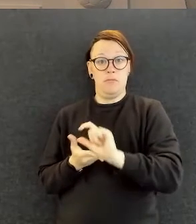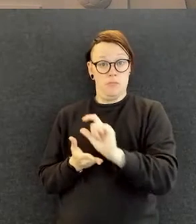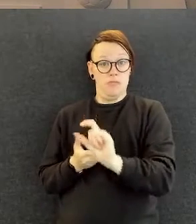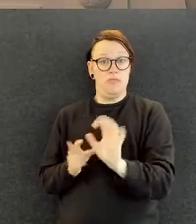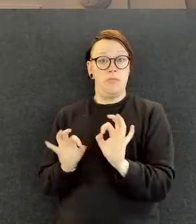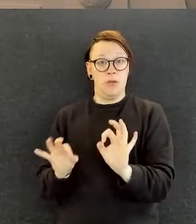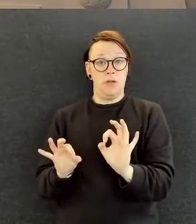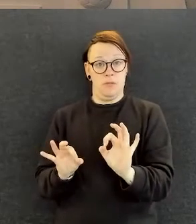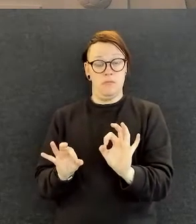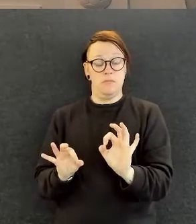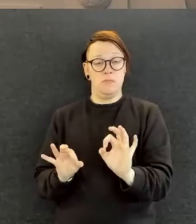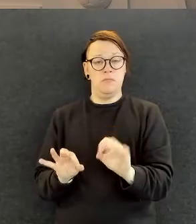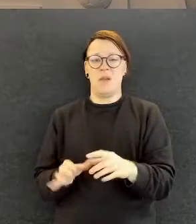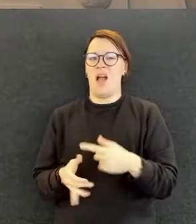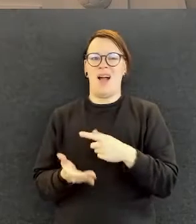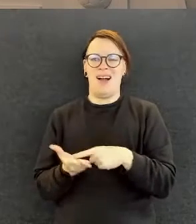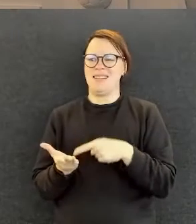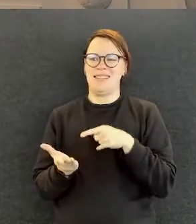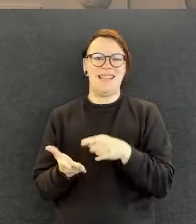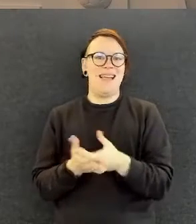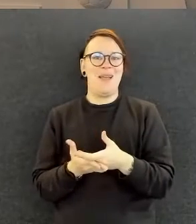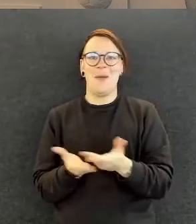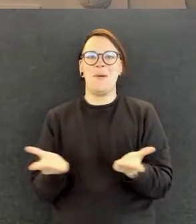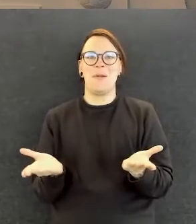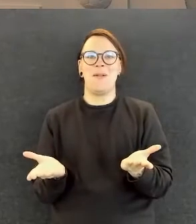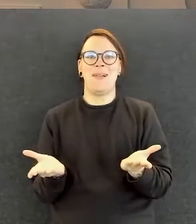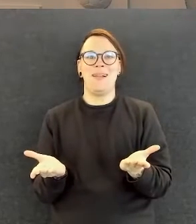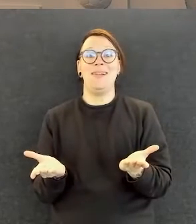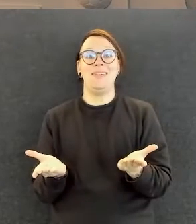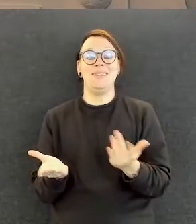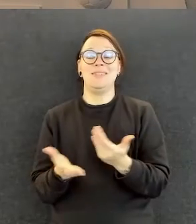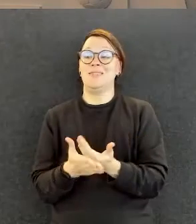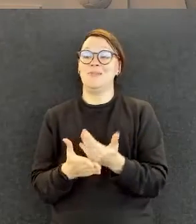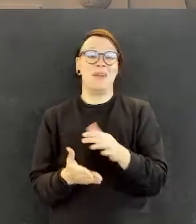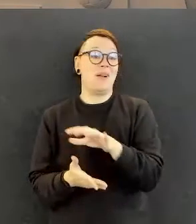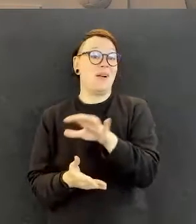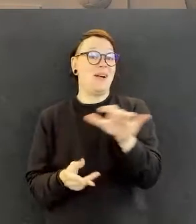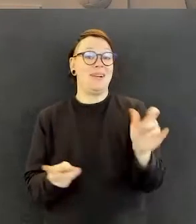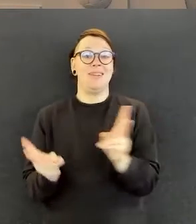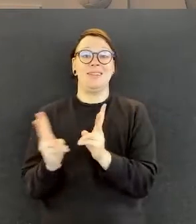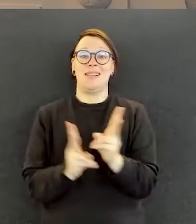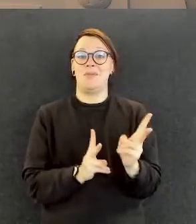Se ei ole haaste, kun se on sitä kaikille muillekin.